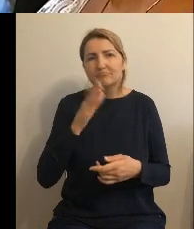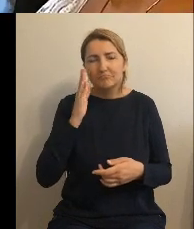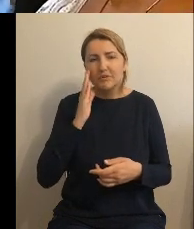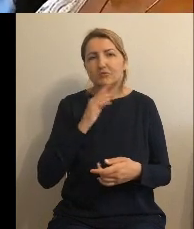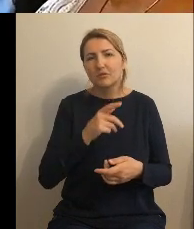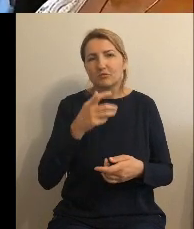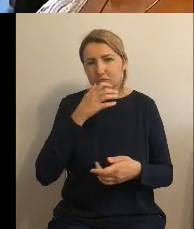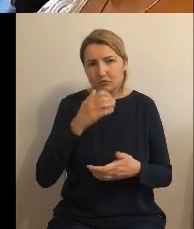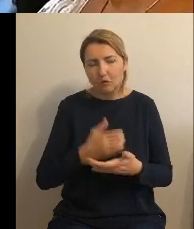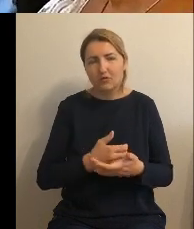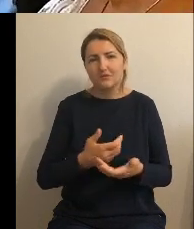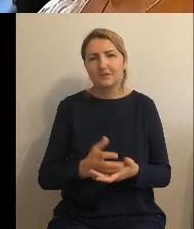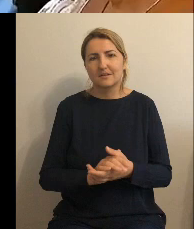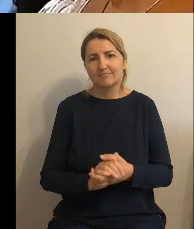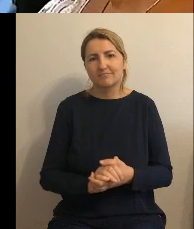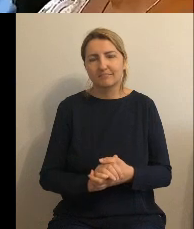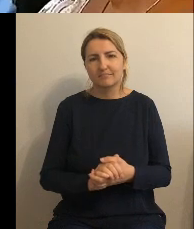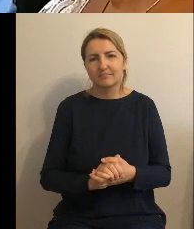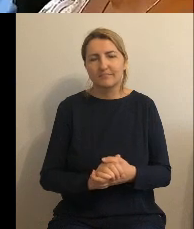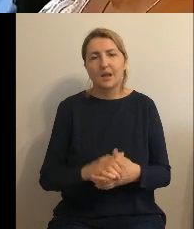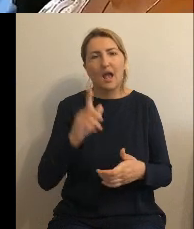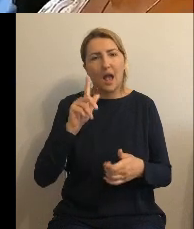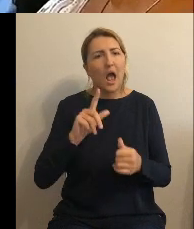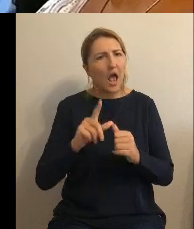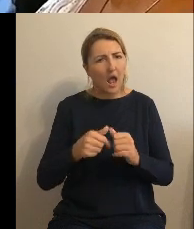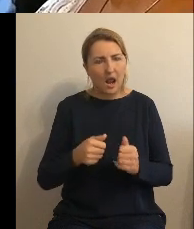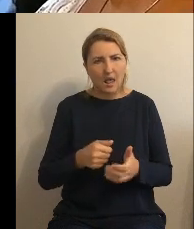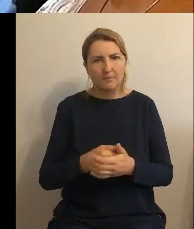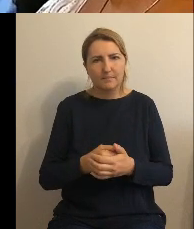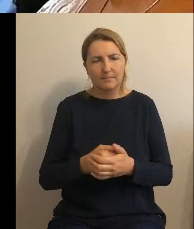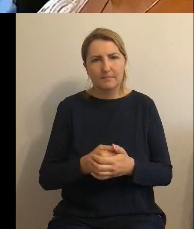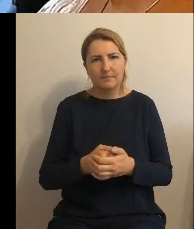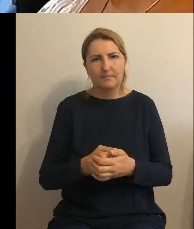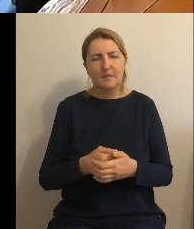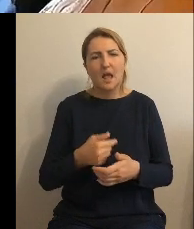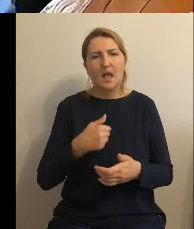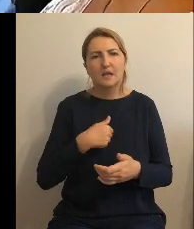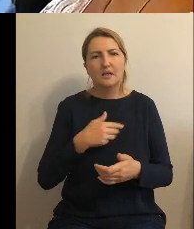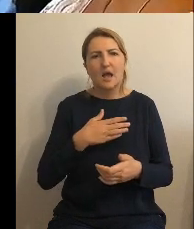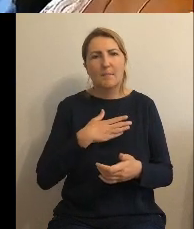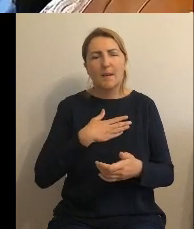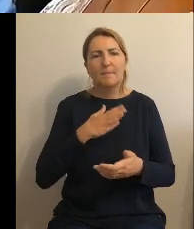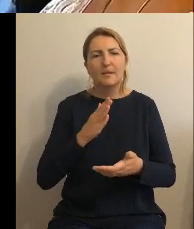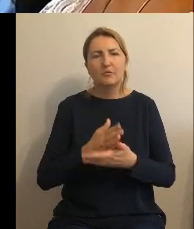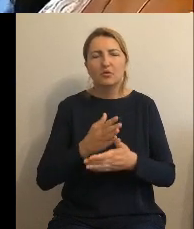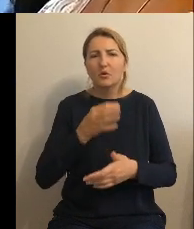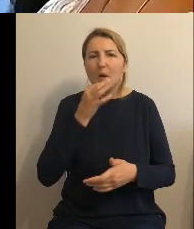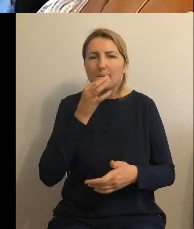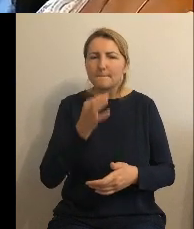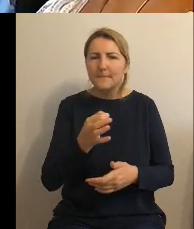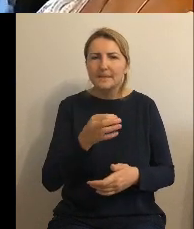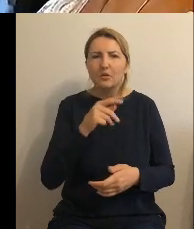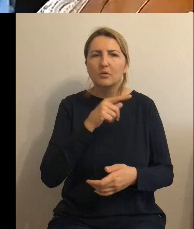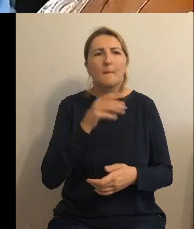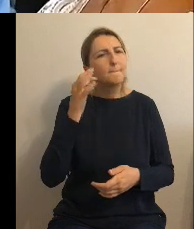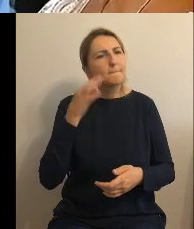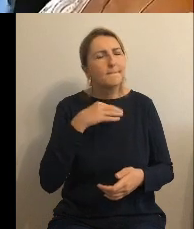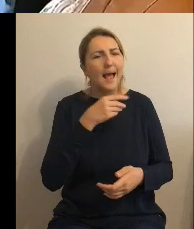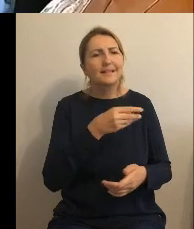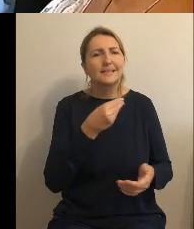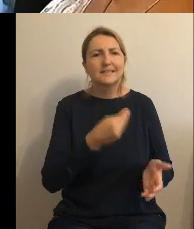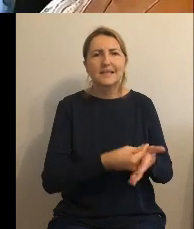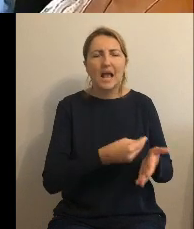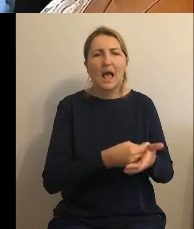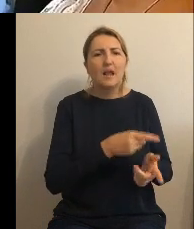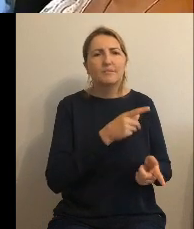Natomiast ja mam pytanie do Pani Skarbnik bardziej. Nie tak bardzo mi chodzi o to, żeby Pani udzieliła odpowiedzi, ale chodzi mi o Pani